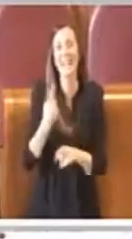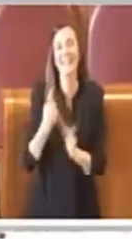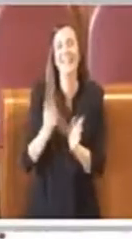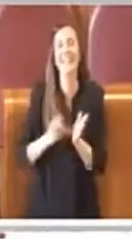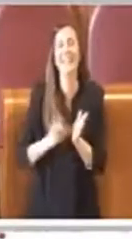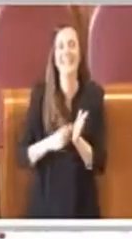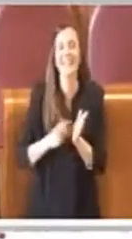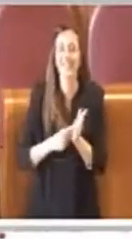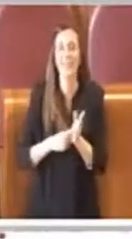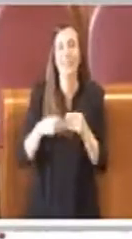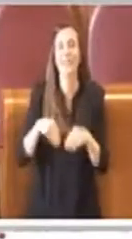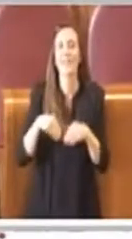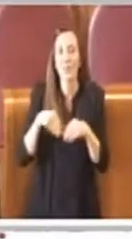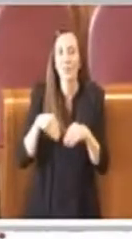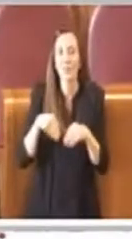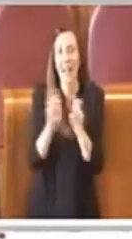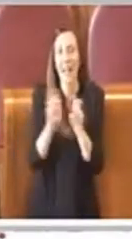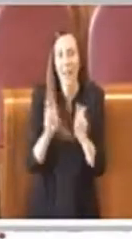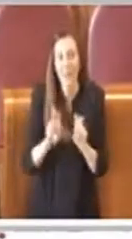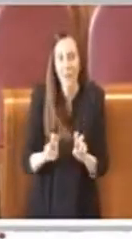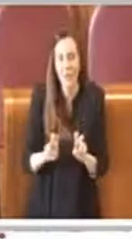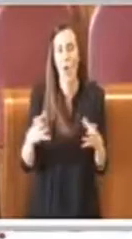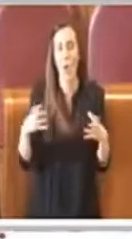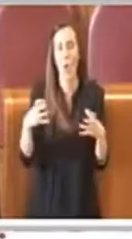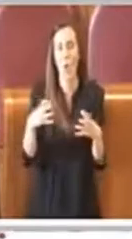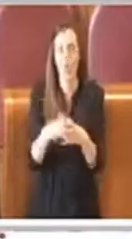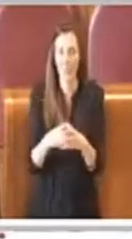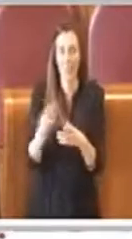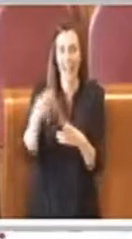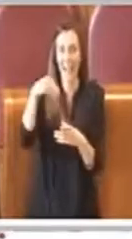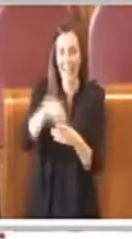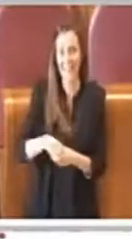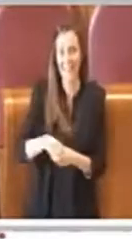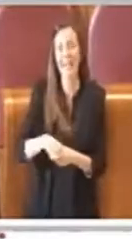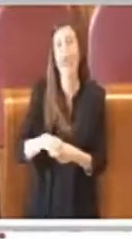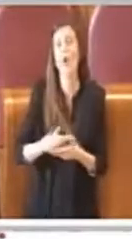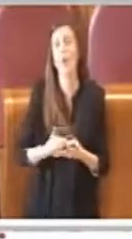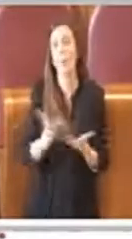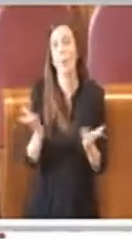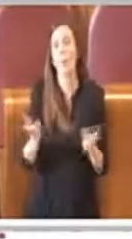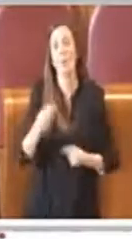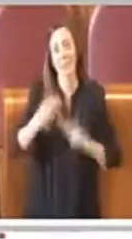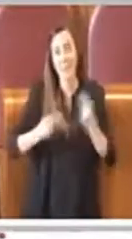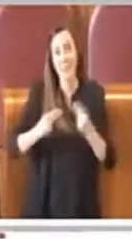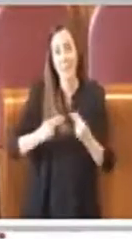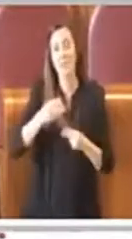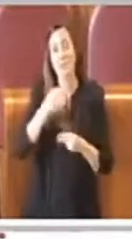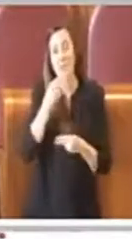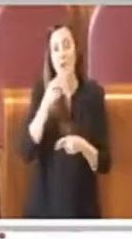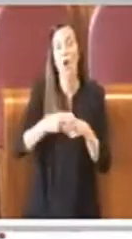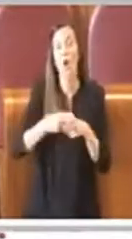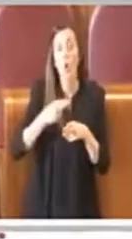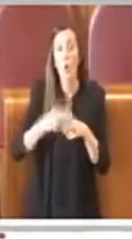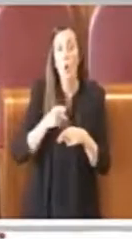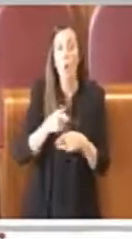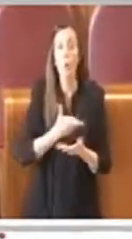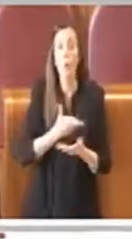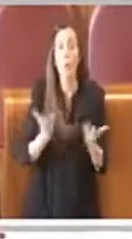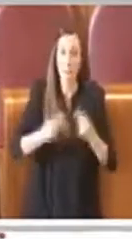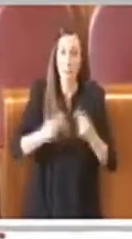democratica e elettronica, ovviamente delle comunità all'interno delle pubbliche amministrazioni, di Roma è pubblica amministrazione, quindi a tutti gli effetti